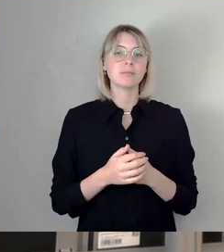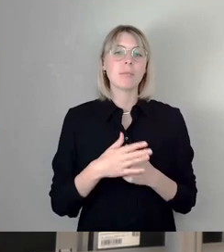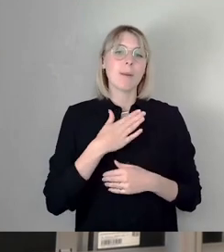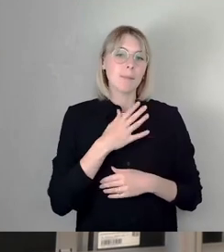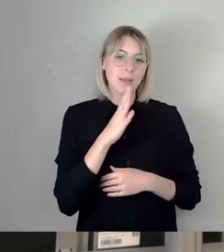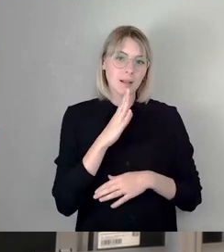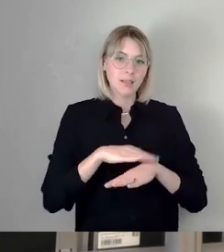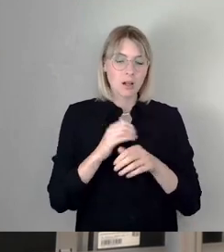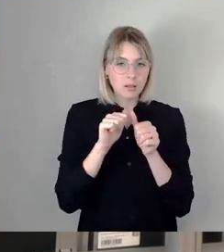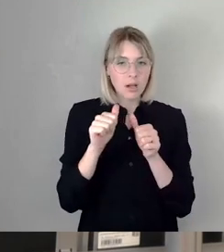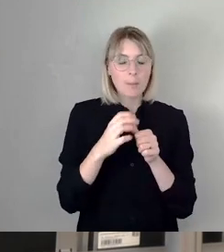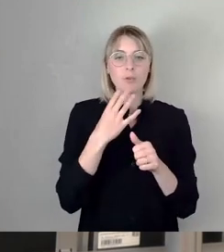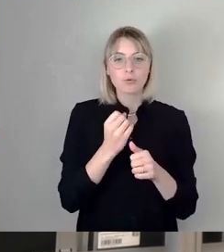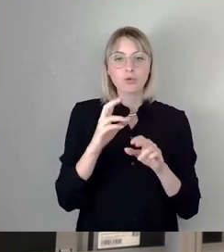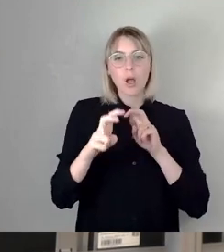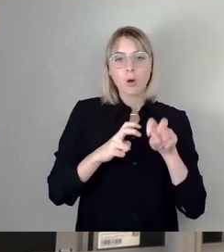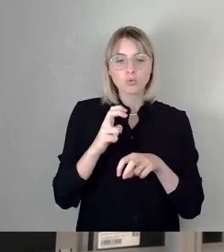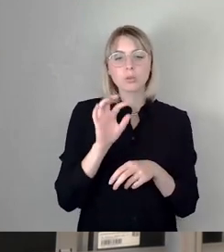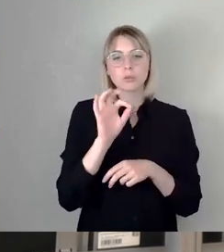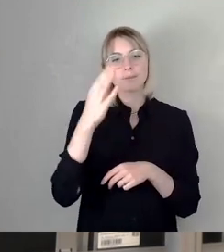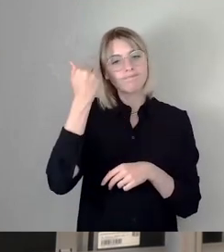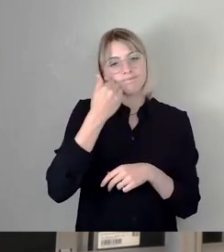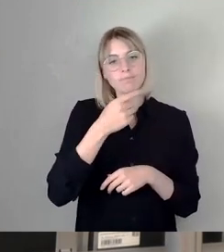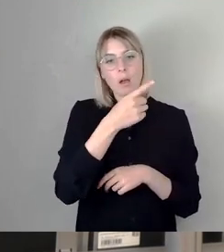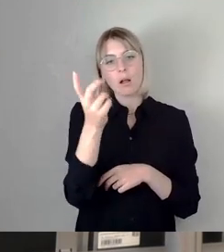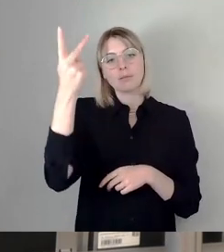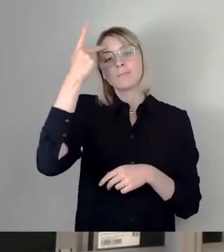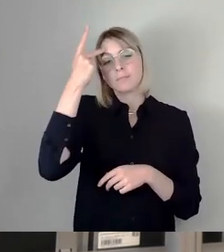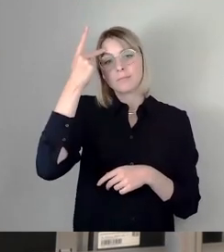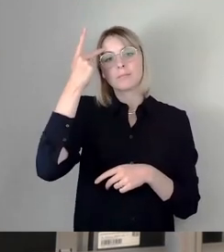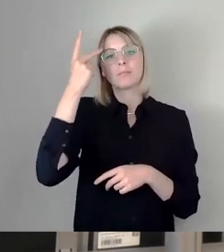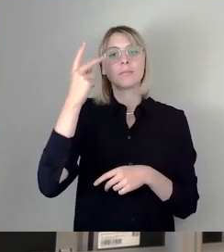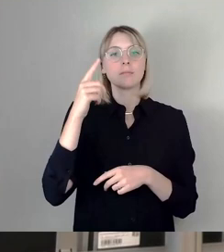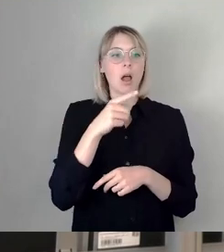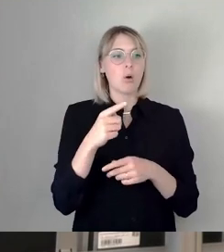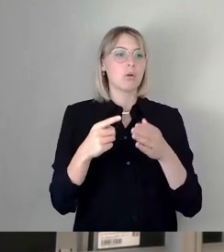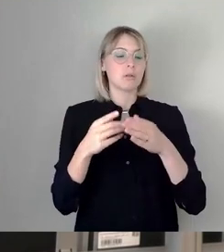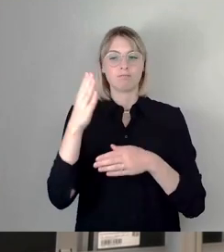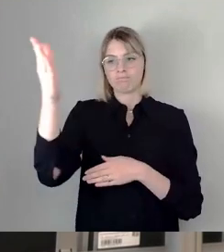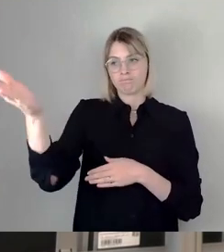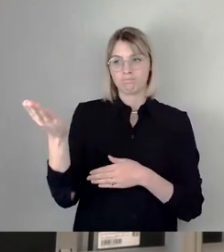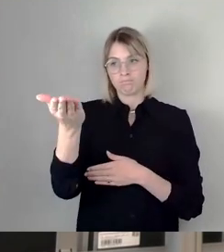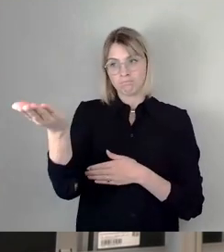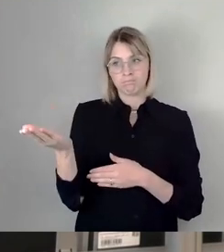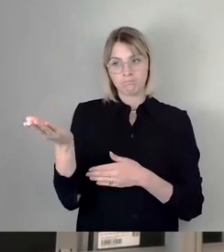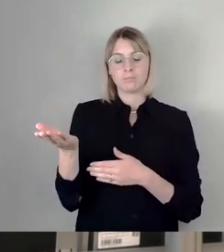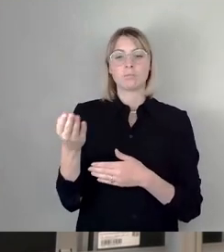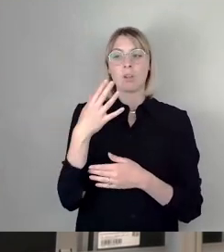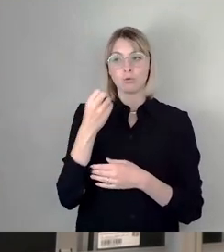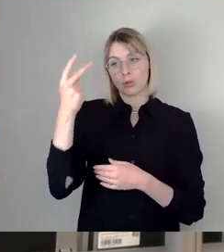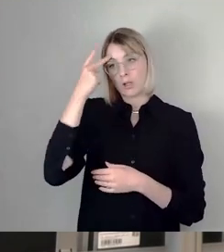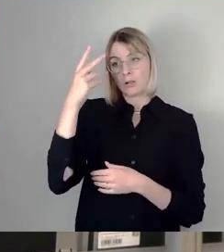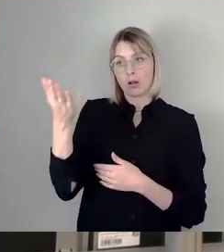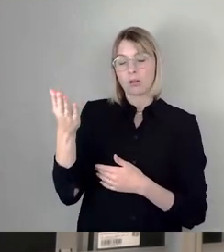an das zu erinnern und insbesondere diese Seite des Plenarsaals daran zu erinnern, was auf den Plakaten steht.